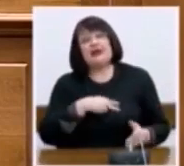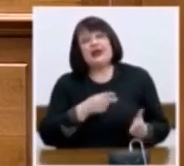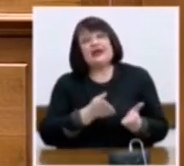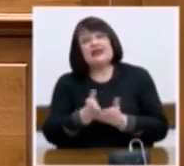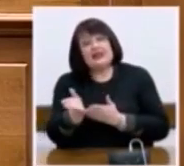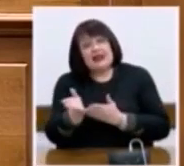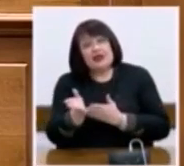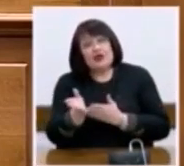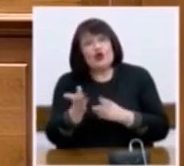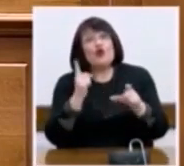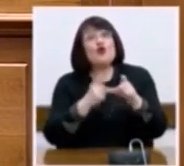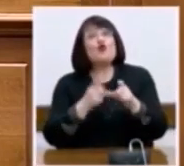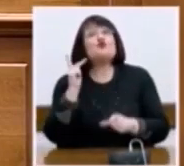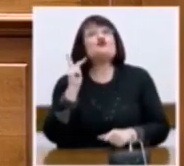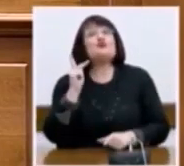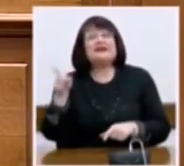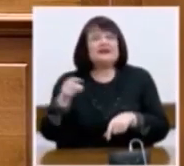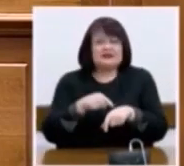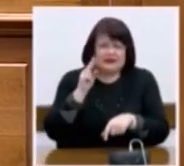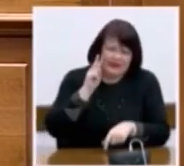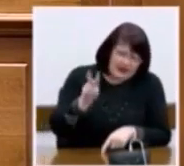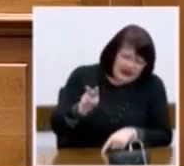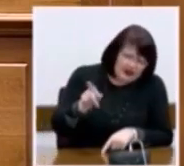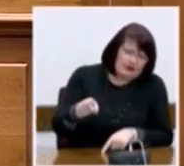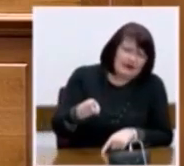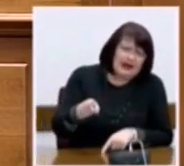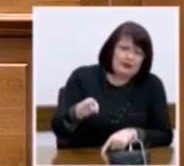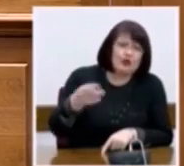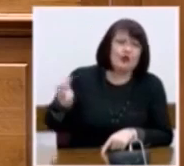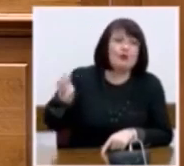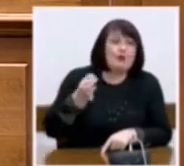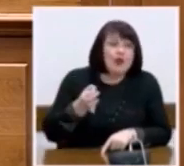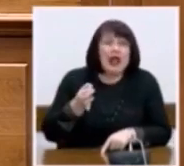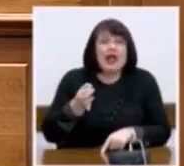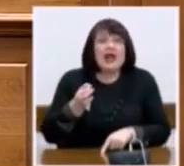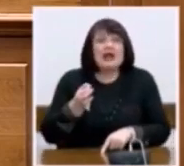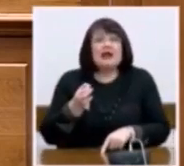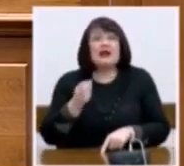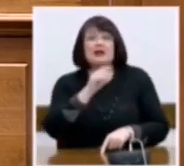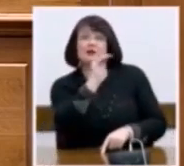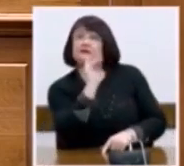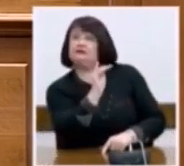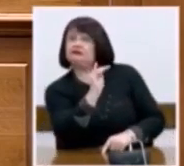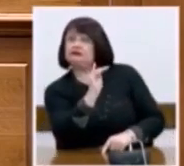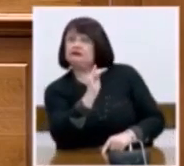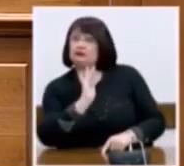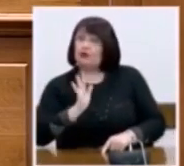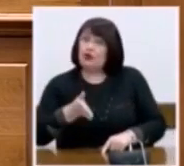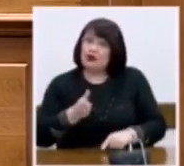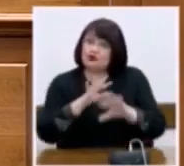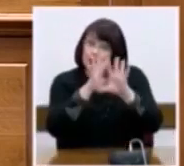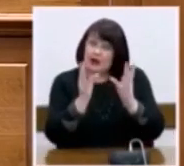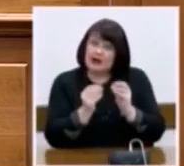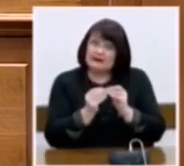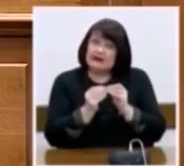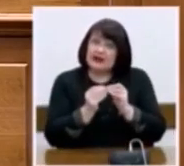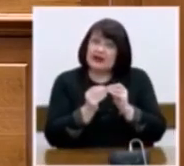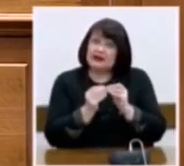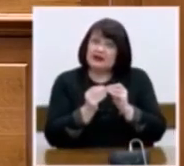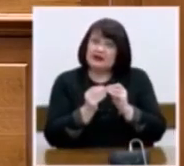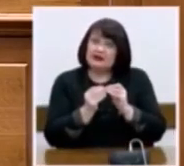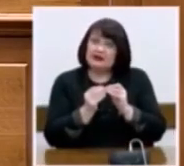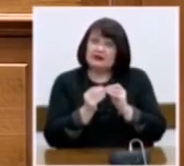Κουτσούμπας που δεν είναι εδώ αυτή τη στιγμή Που λέει πρότισε, εσείς θεωρείτε ότι μπορεί όλα αυτά να γίνουν αγγελικά πλασμένα